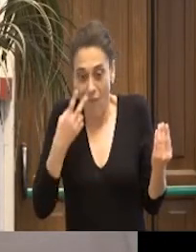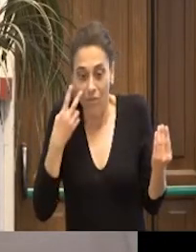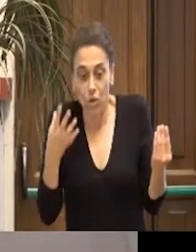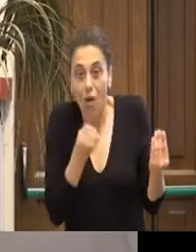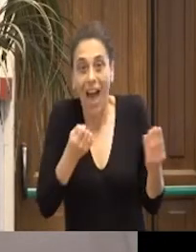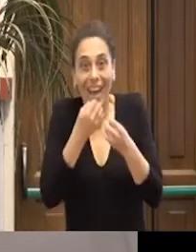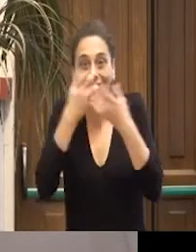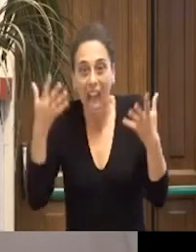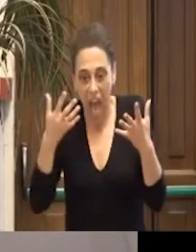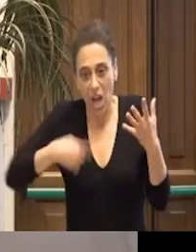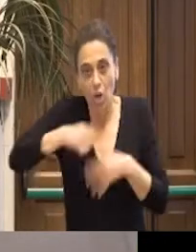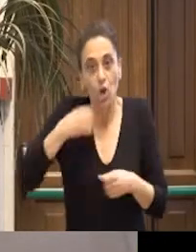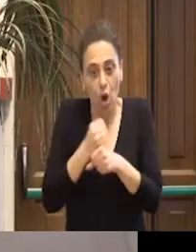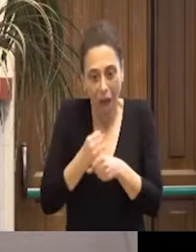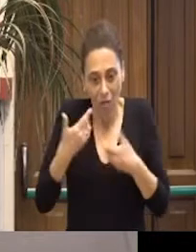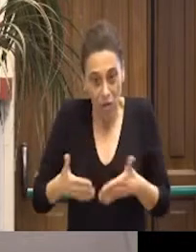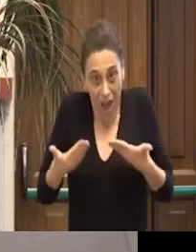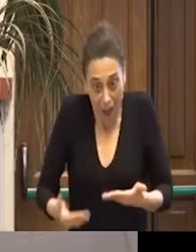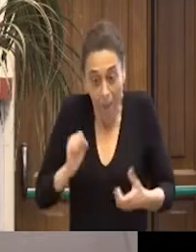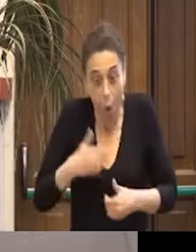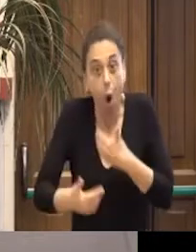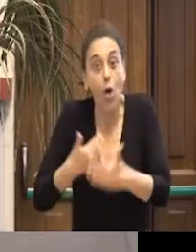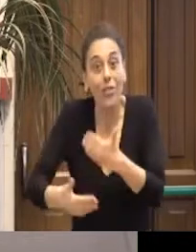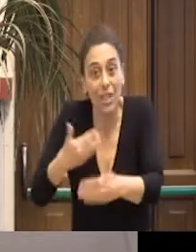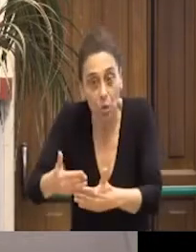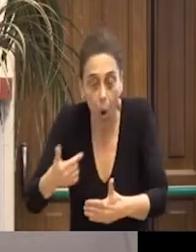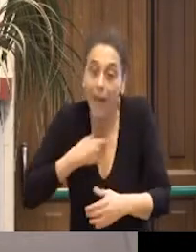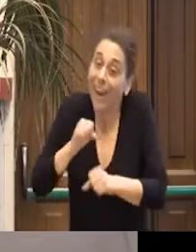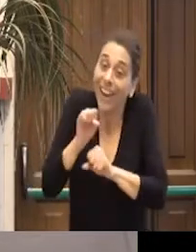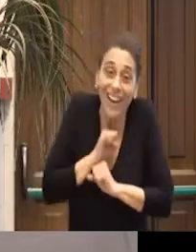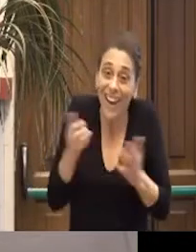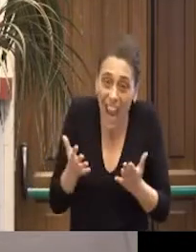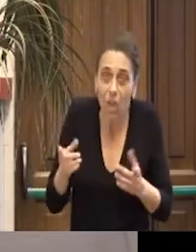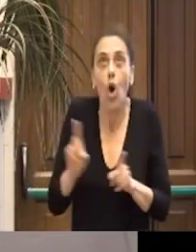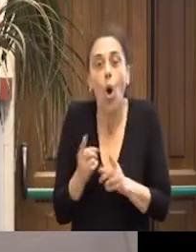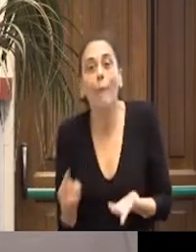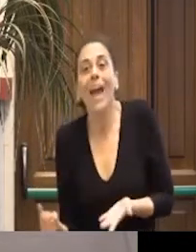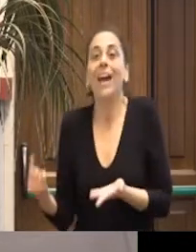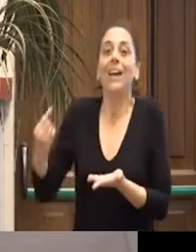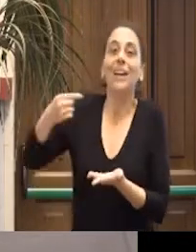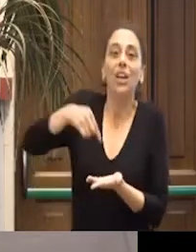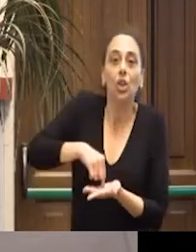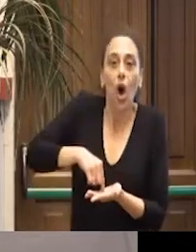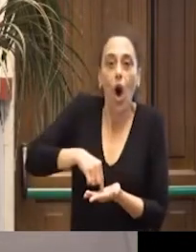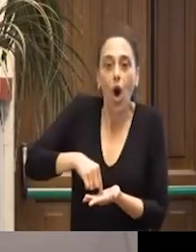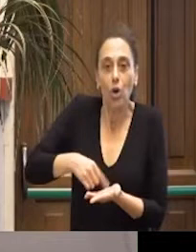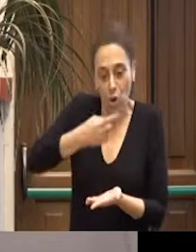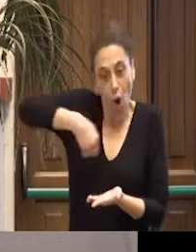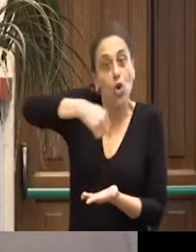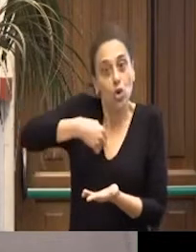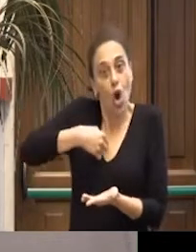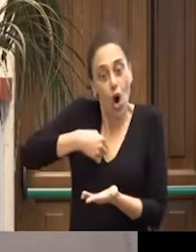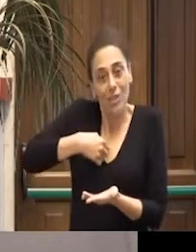il nostro lavoro che abbiamo messo in campo siano una ripresa anche da parte nostra, una